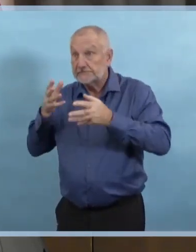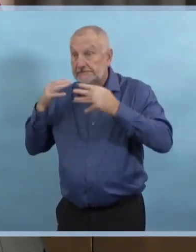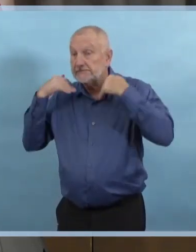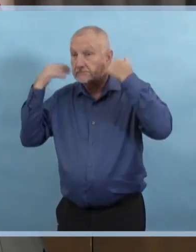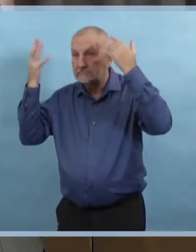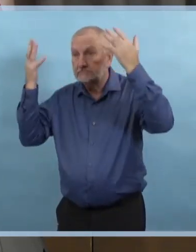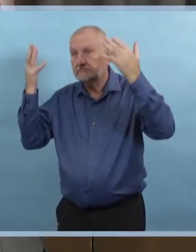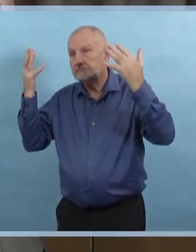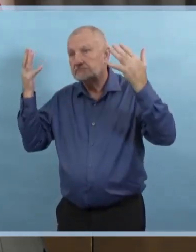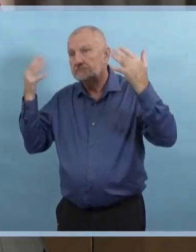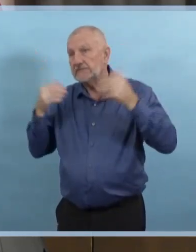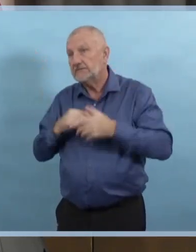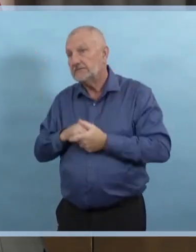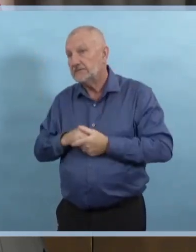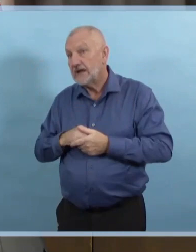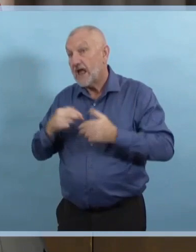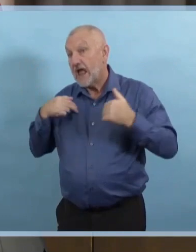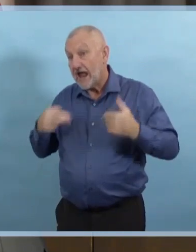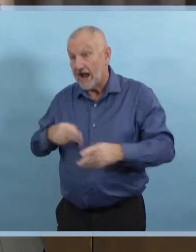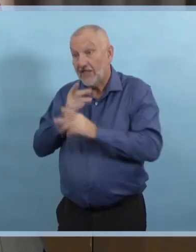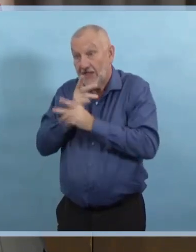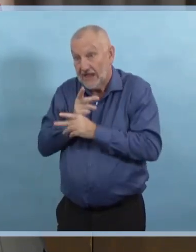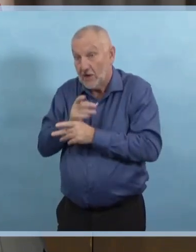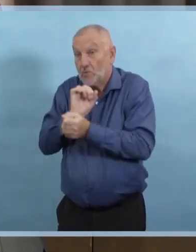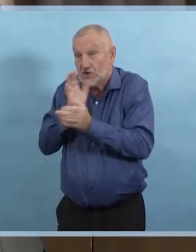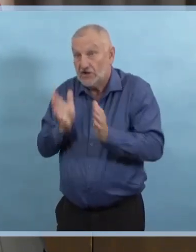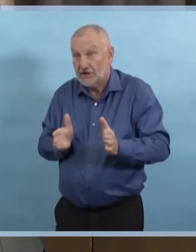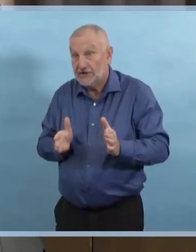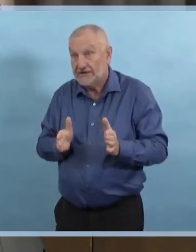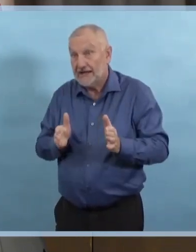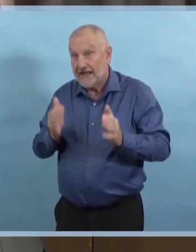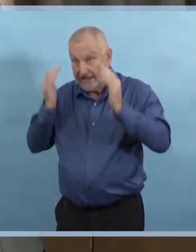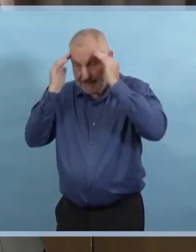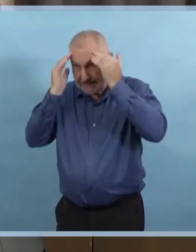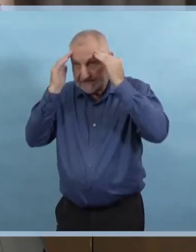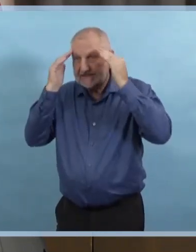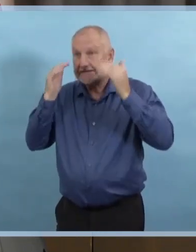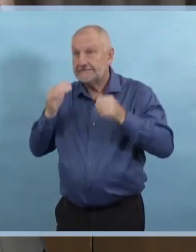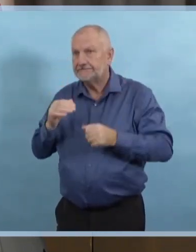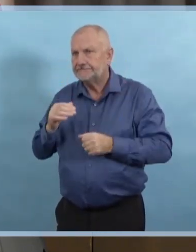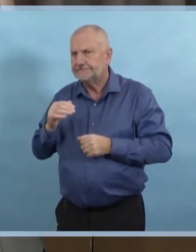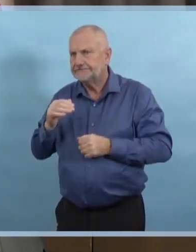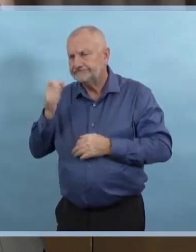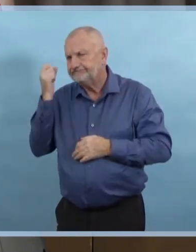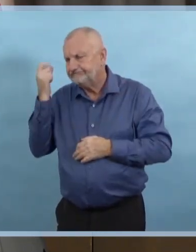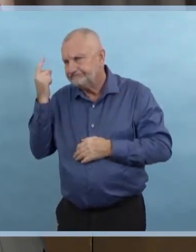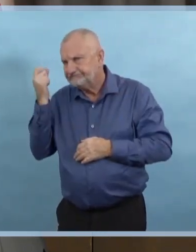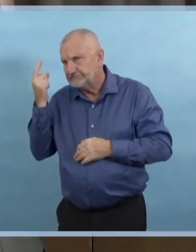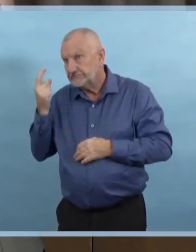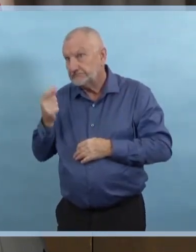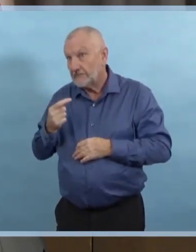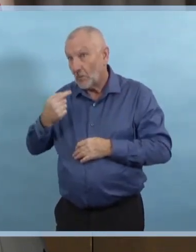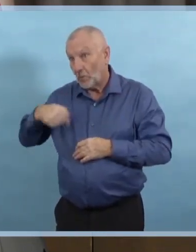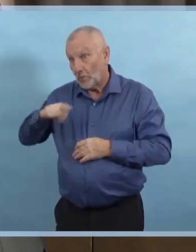Nous travaillons en tant que système pour redéployer du personnel afin de soutenir les employés et les patients.